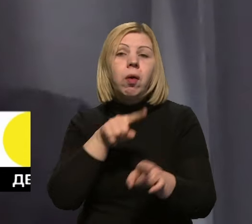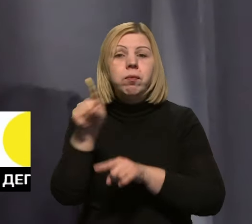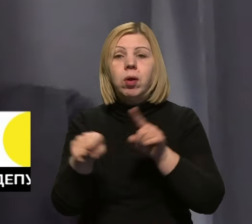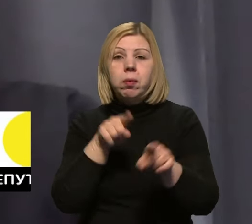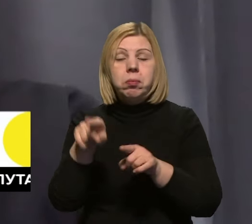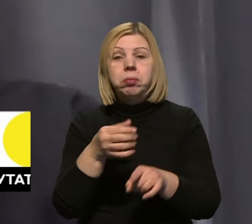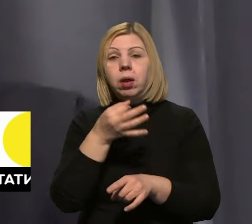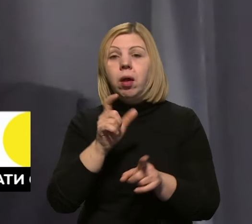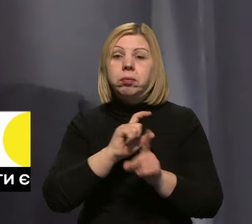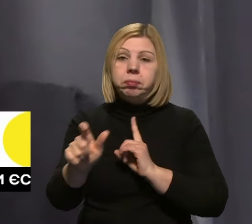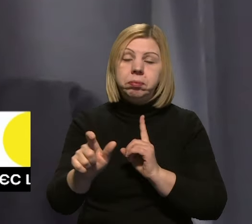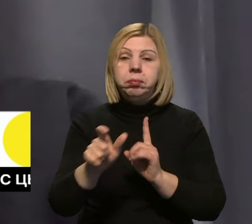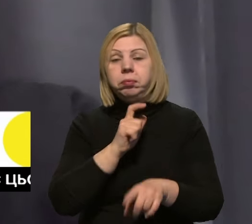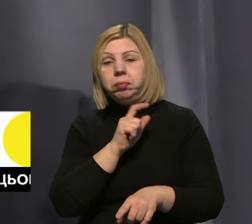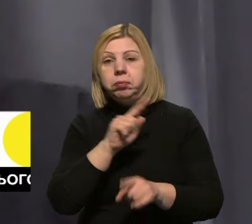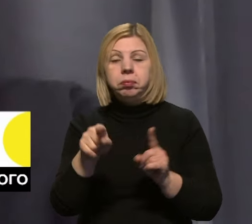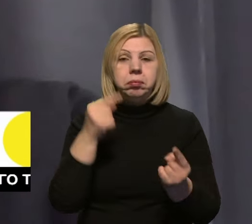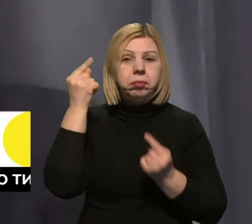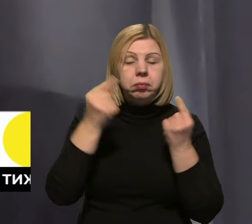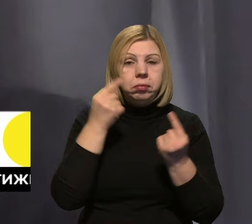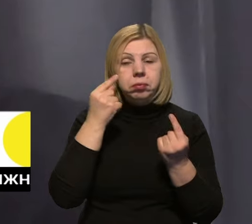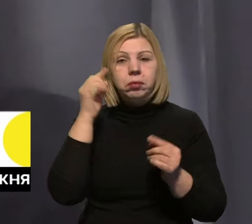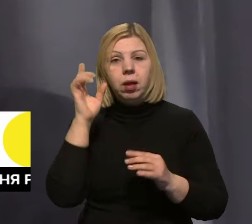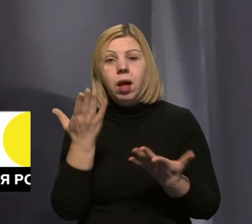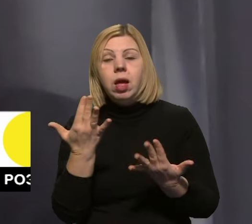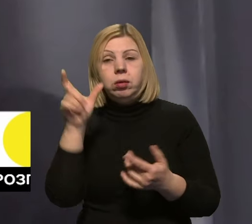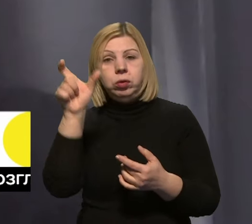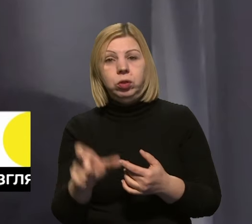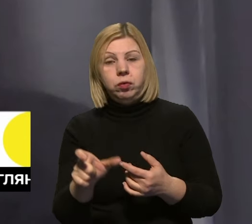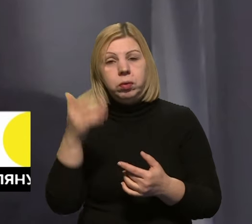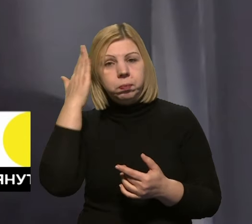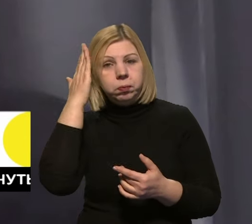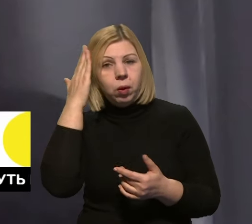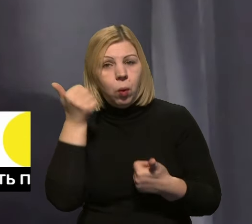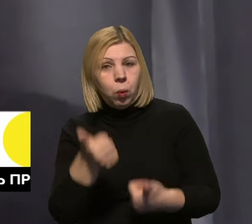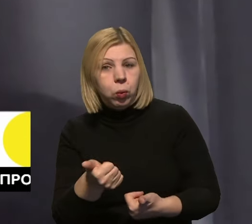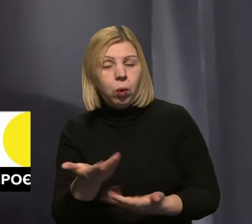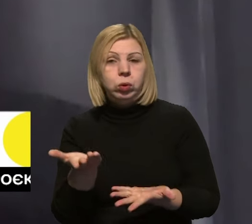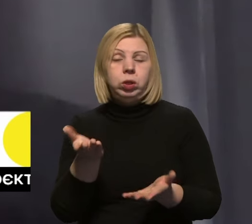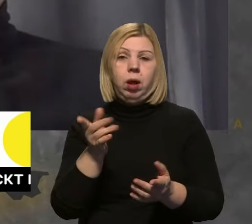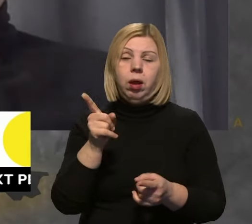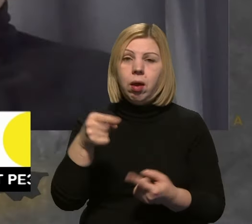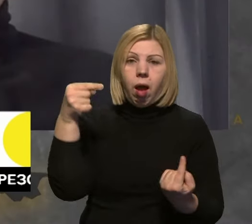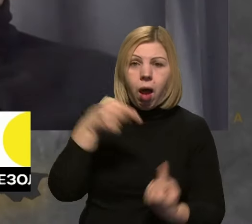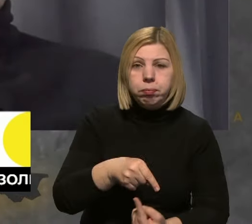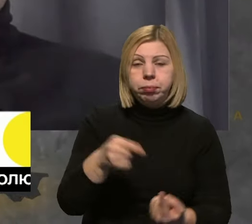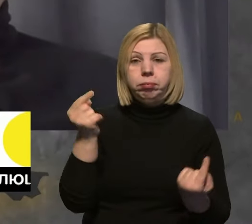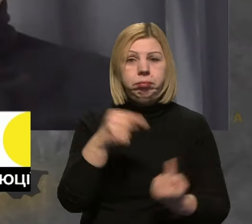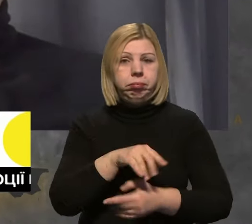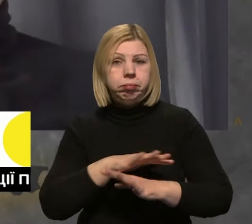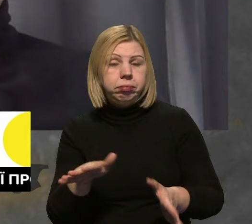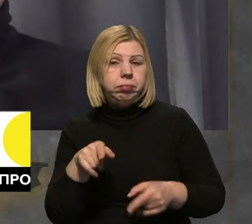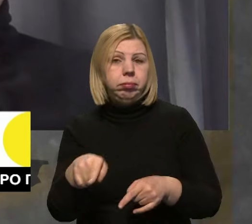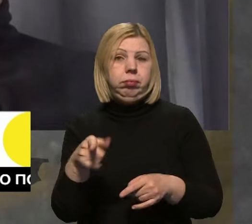відповідає на питання людини, оцінює, власне, наскільки людина може дійсно себе знайти на посаді, про яку йдеться у